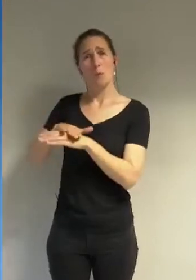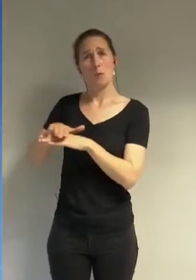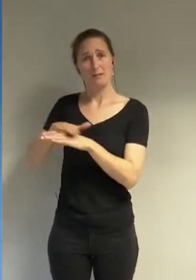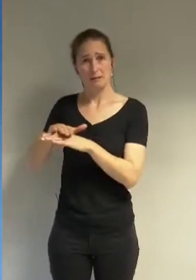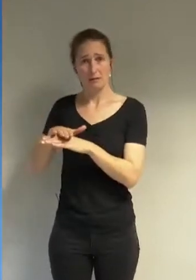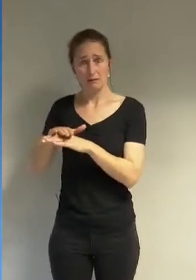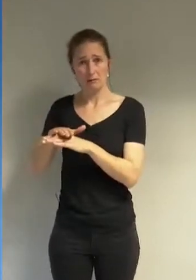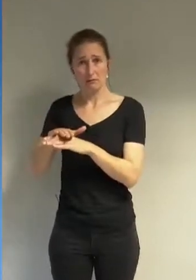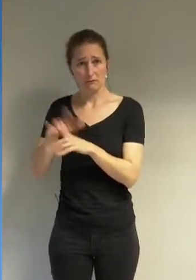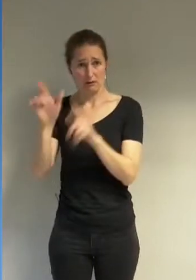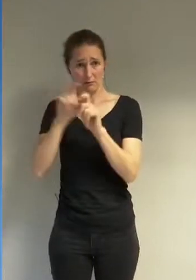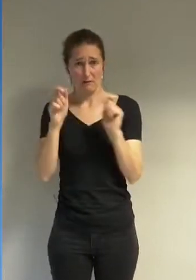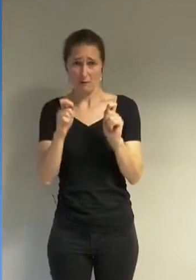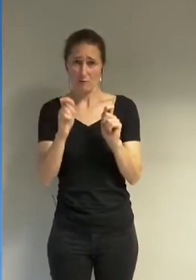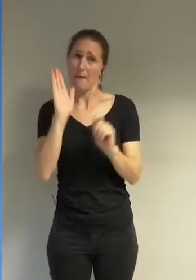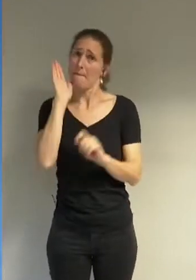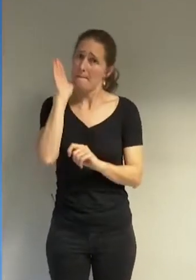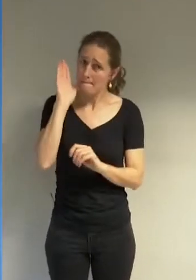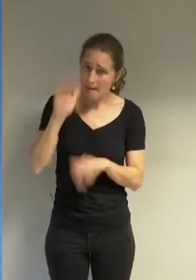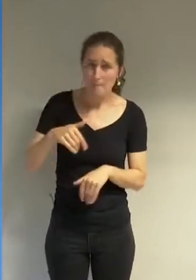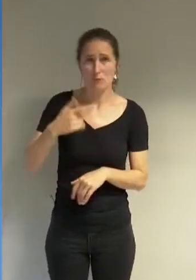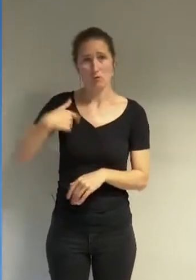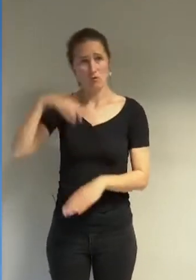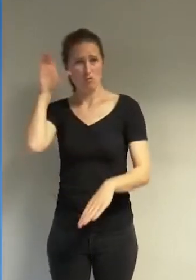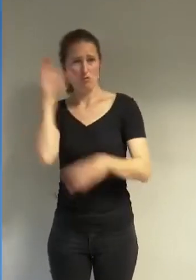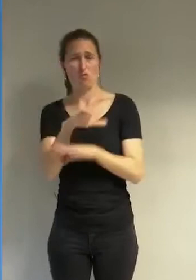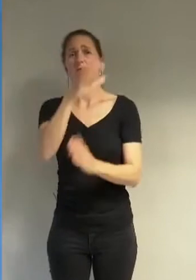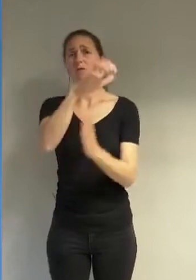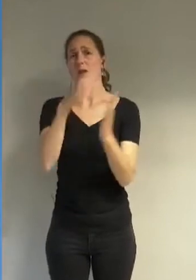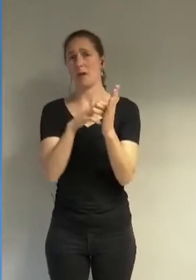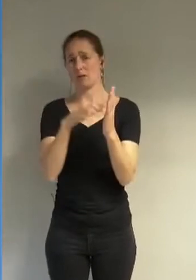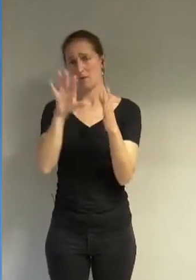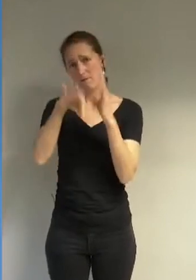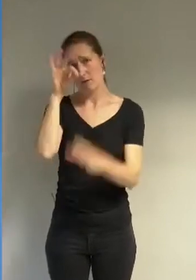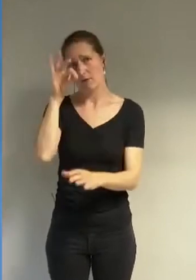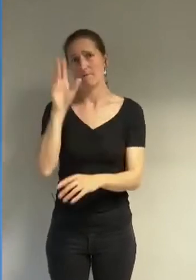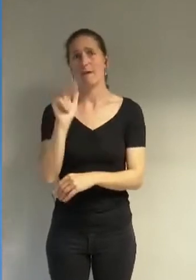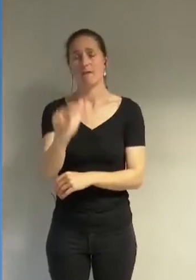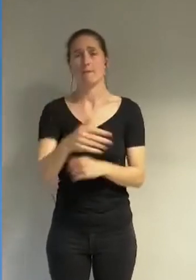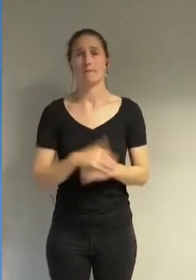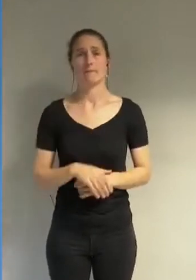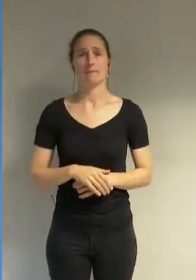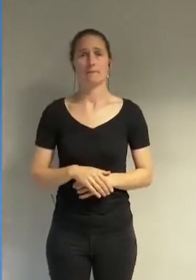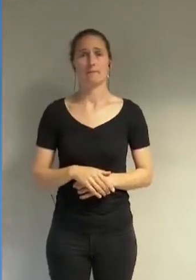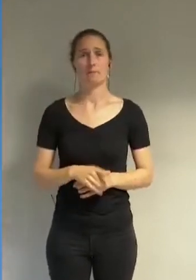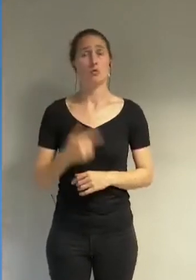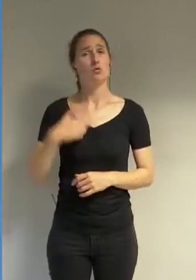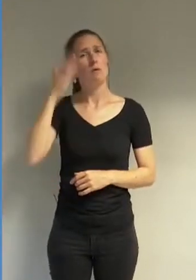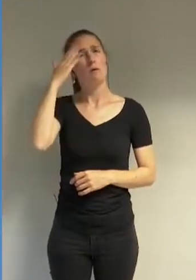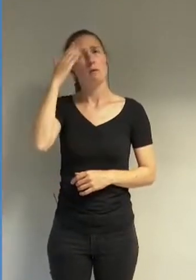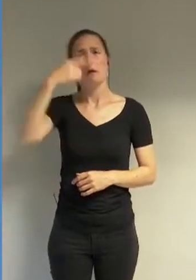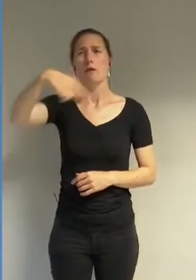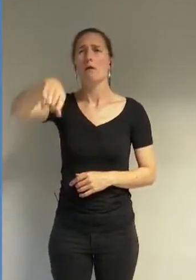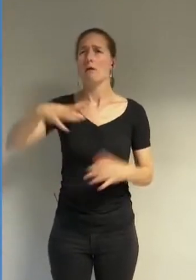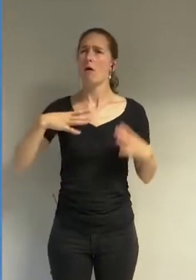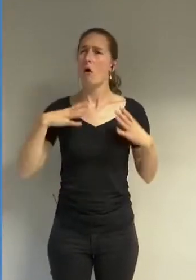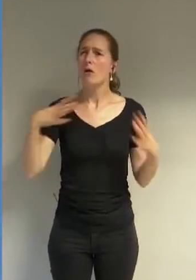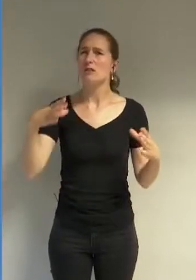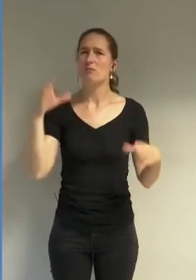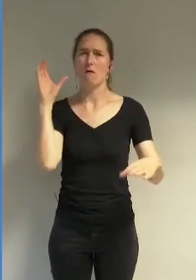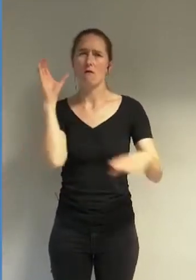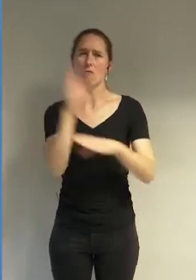nous votons contre cette délibération et connaissant votre engagement contre le système